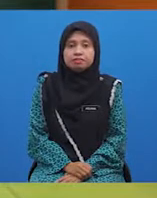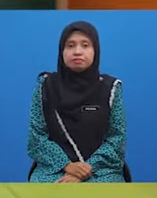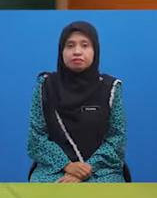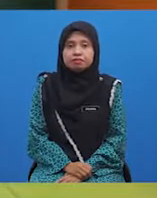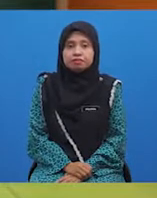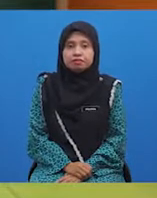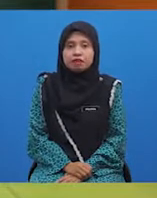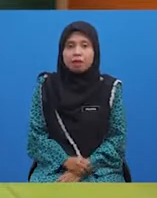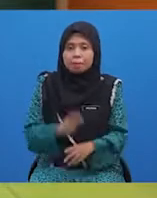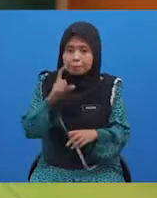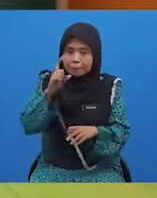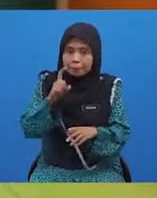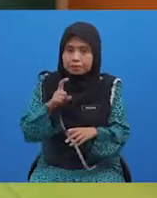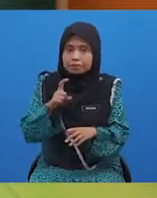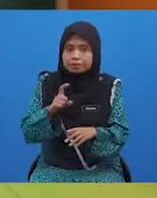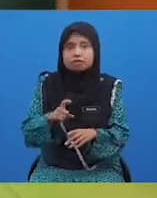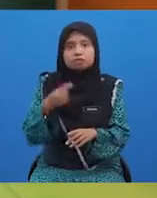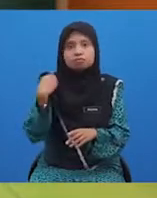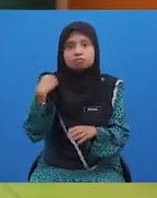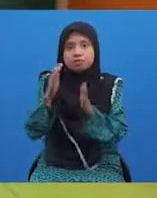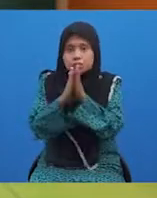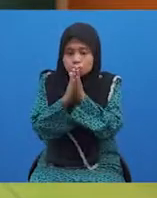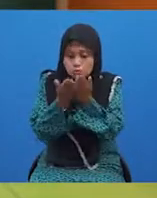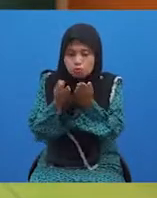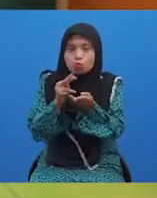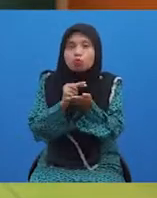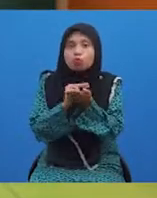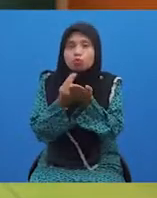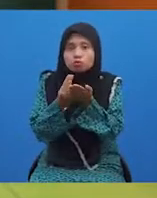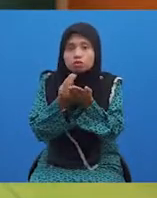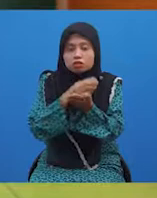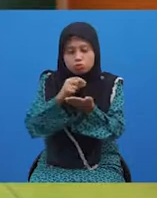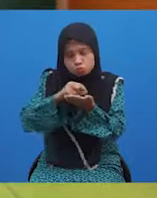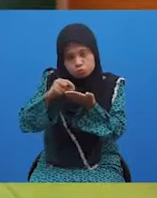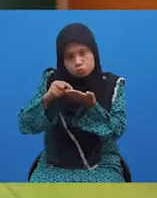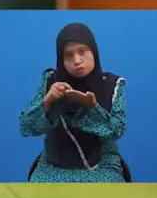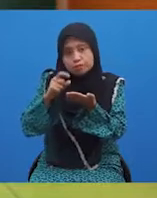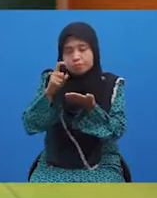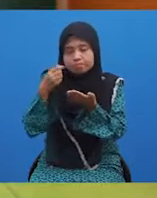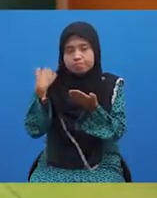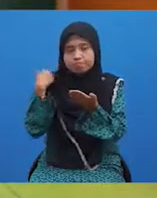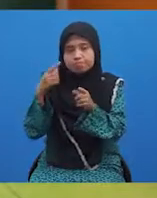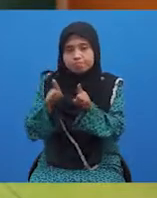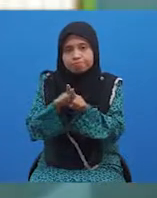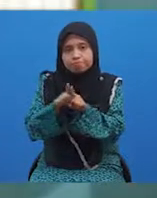Sila pastikan semua buku nota dan alat tulis ada bersama-sama para pelajar.